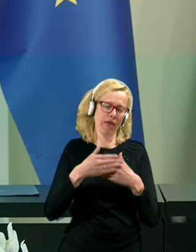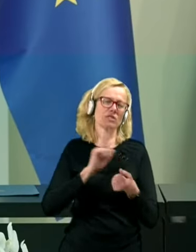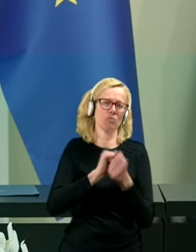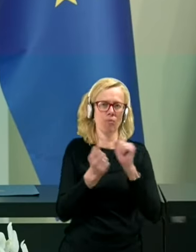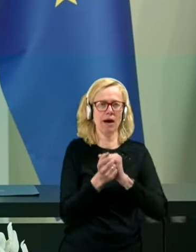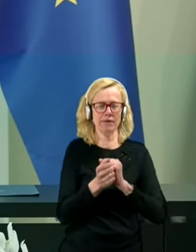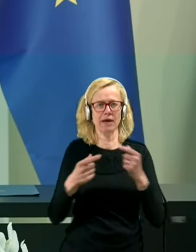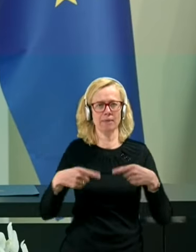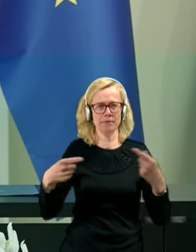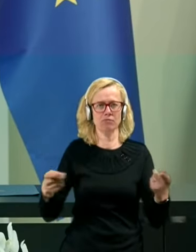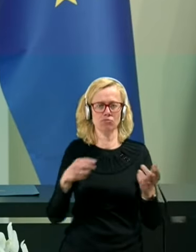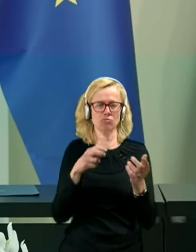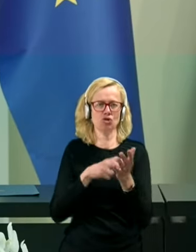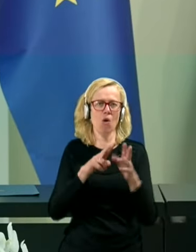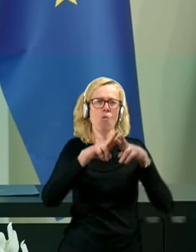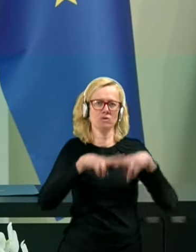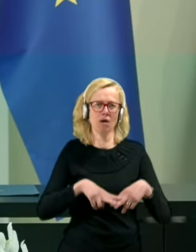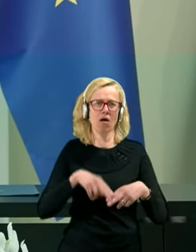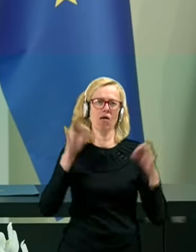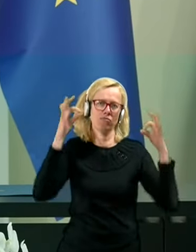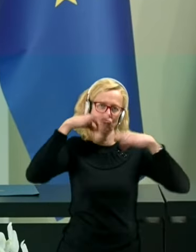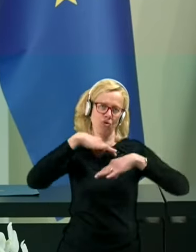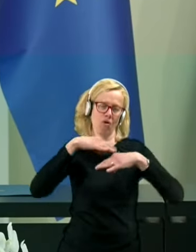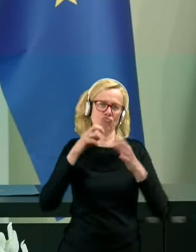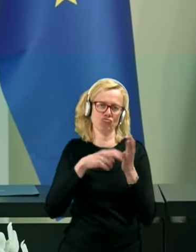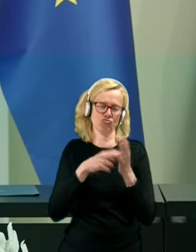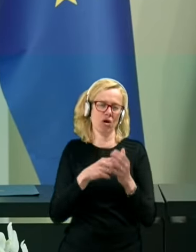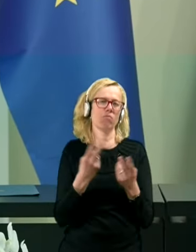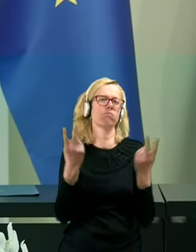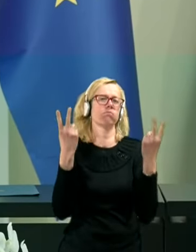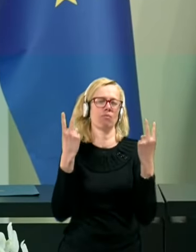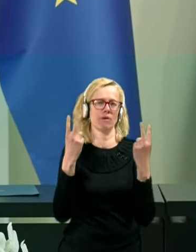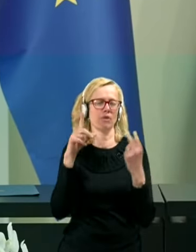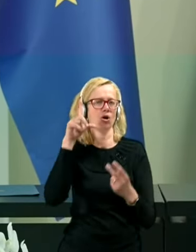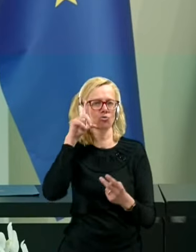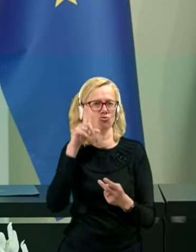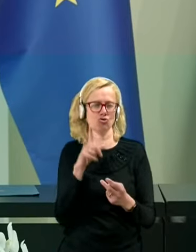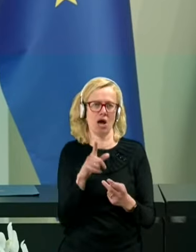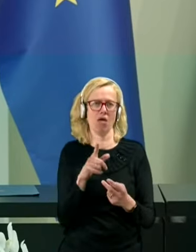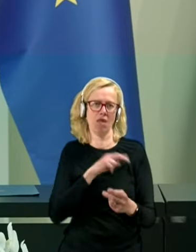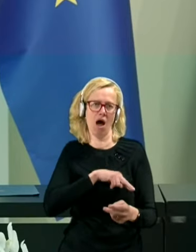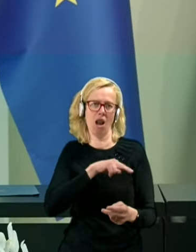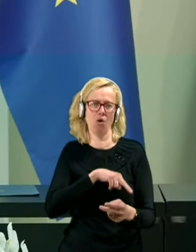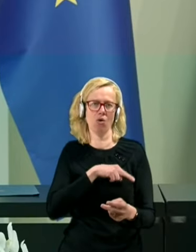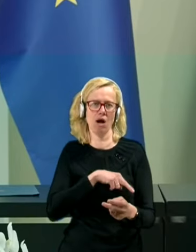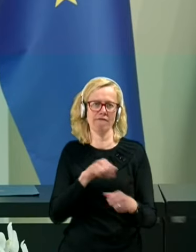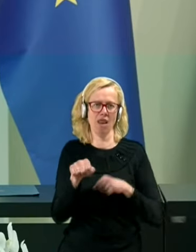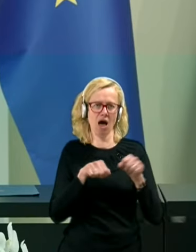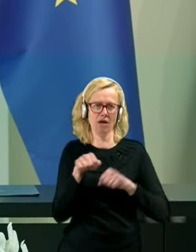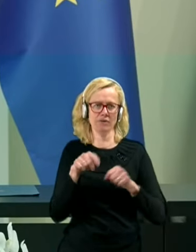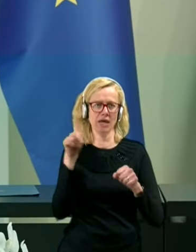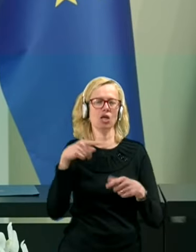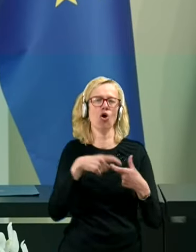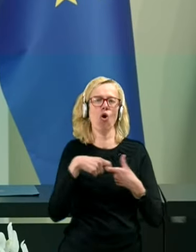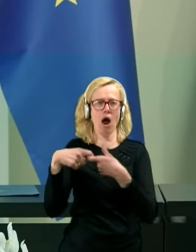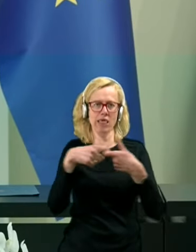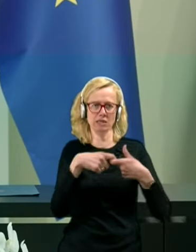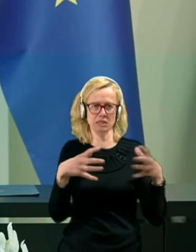v tem trenutku žal eno od ključnih nalog vlade in koalicije in ne vemo, koliko časa